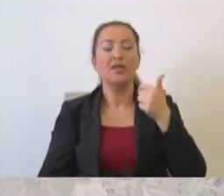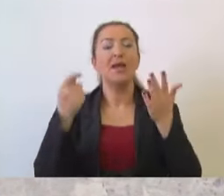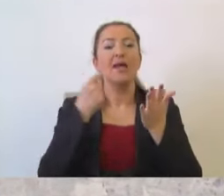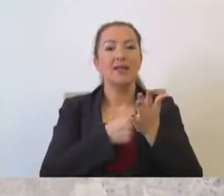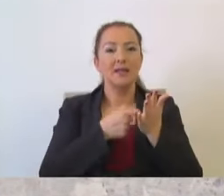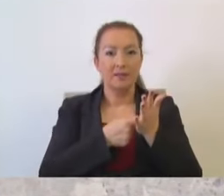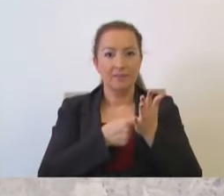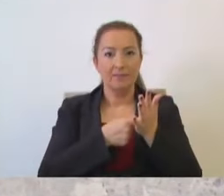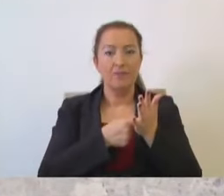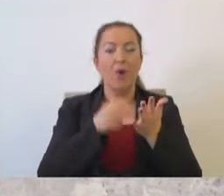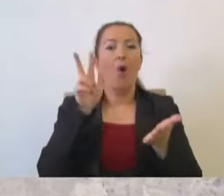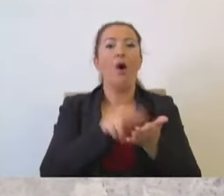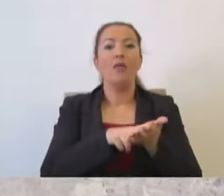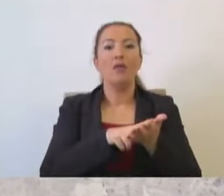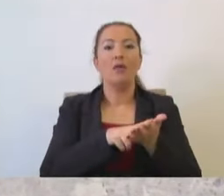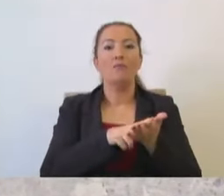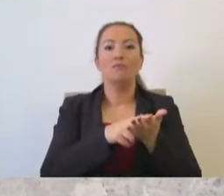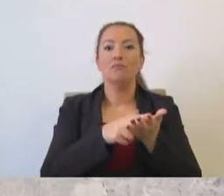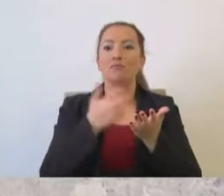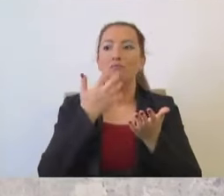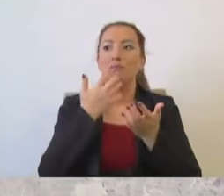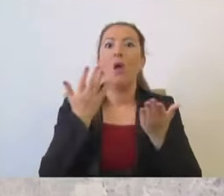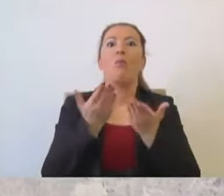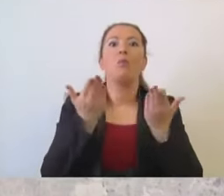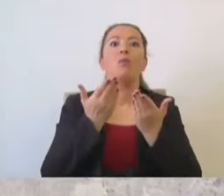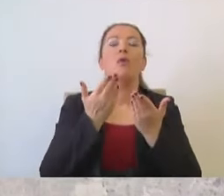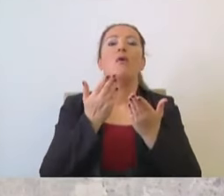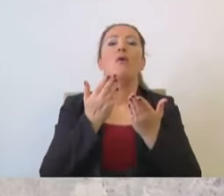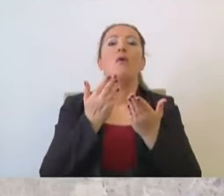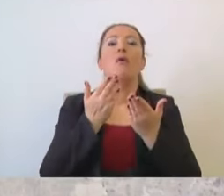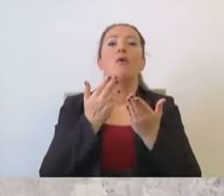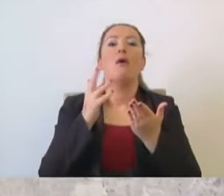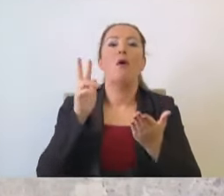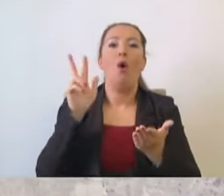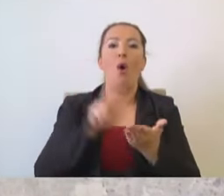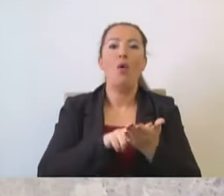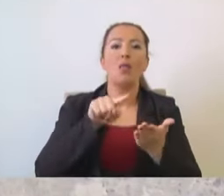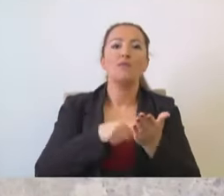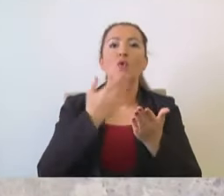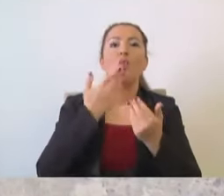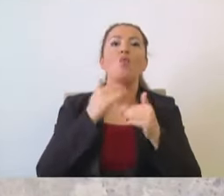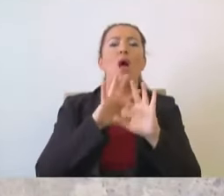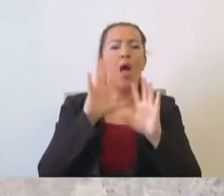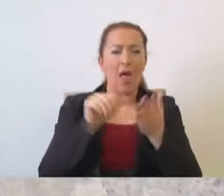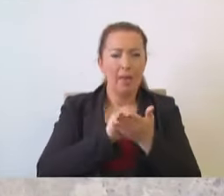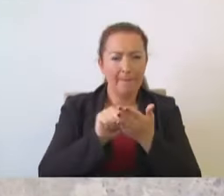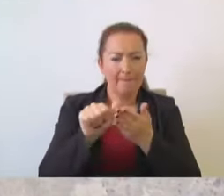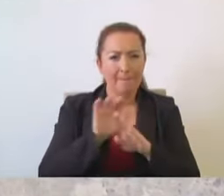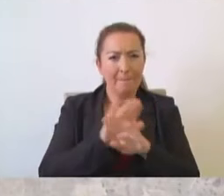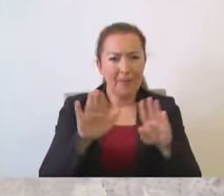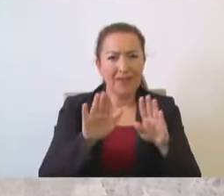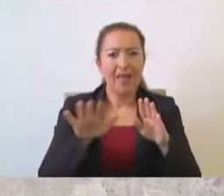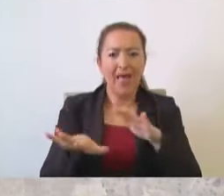onayı gerekiyor. Ya böyle bir şey olabilir mi? Her şeyi tamam olan metro, Neredeyse